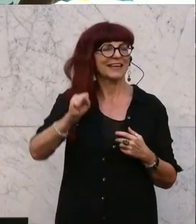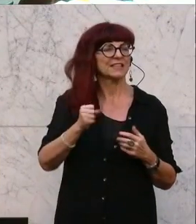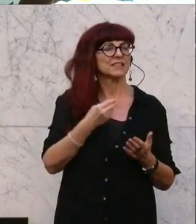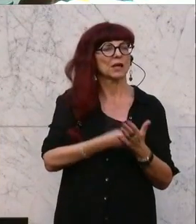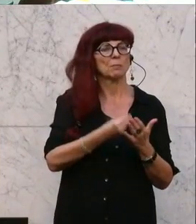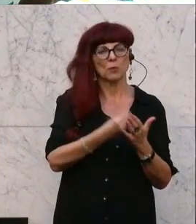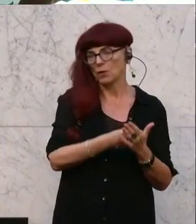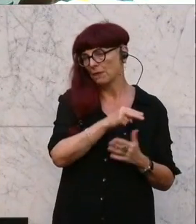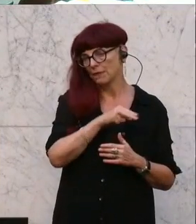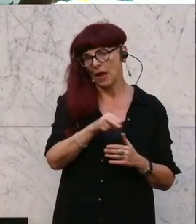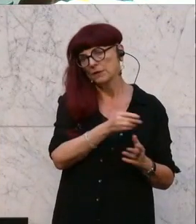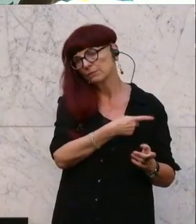Verfassungsausschuss zu.